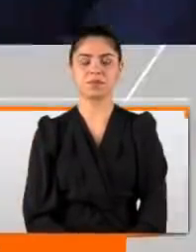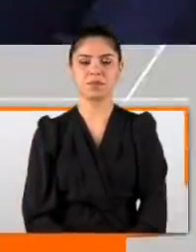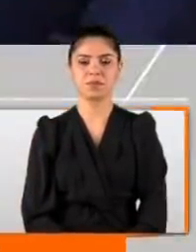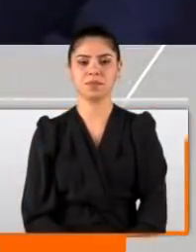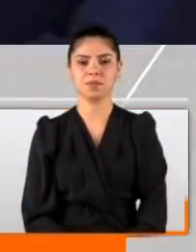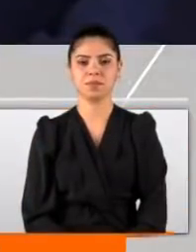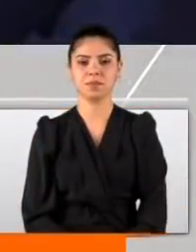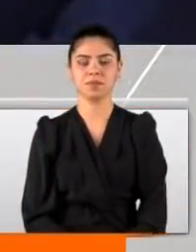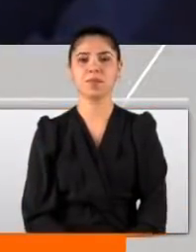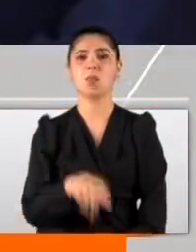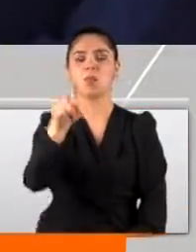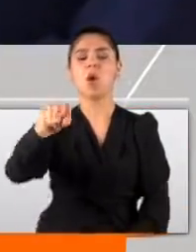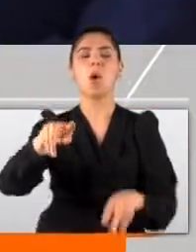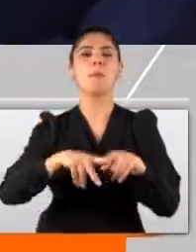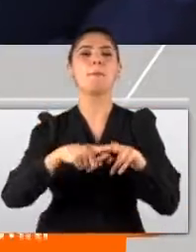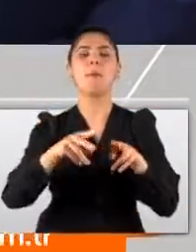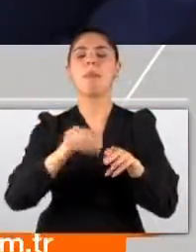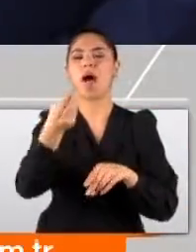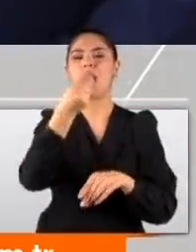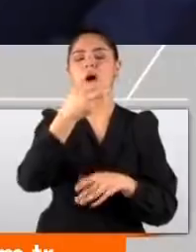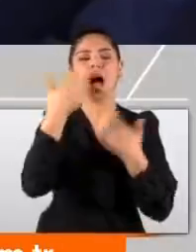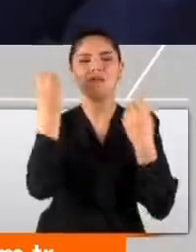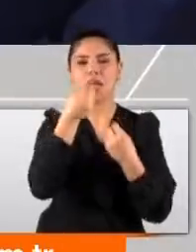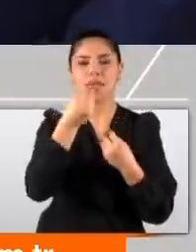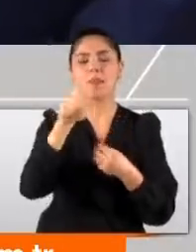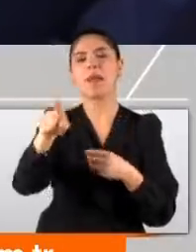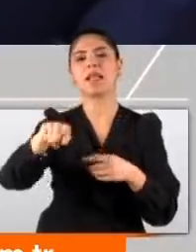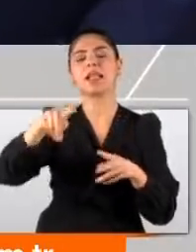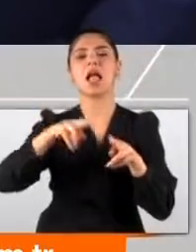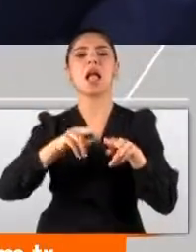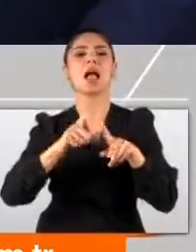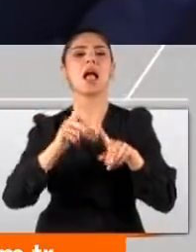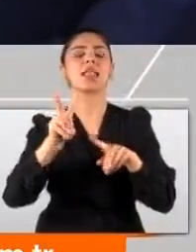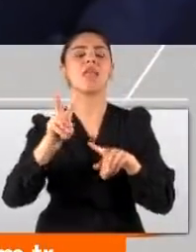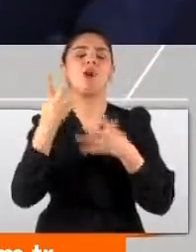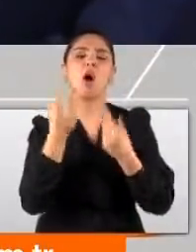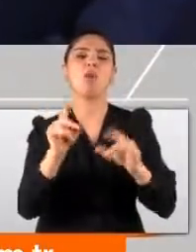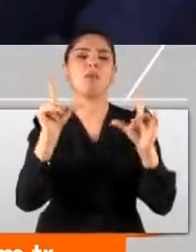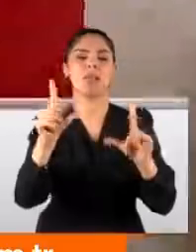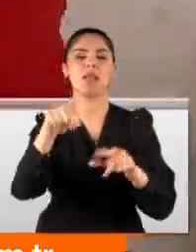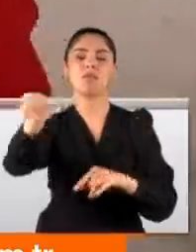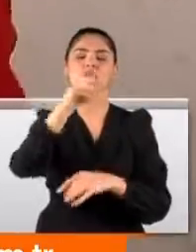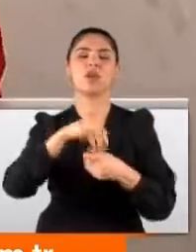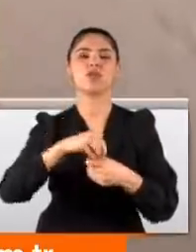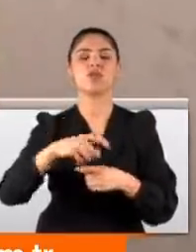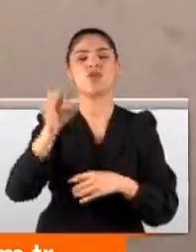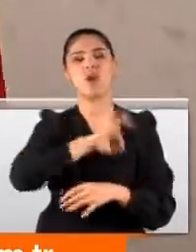KDV alınmaması bu canların can emniyeti, hayat emniyeti açısından faydalı olur diye düşünüyorum.